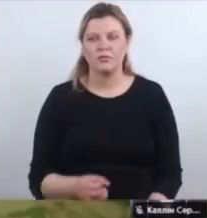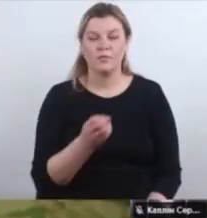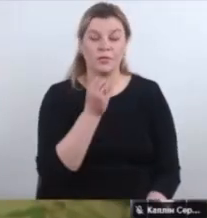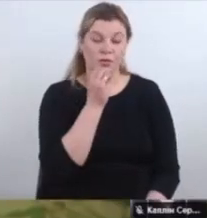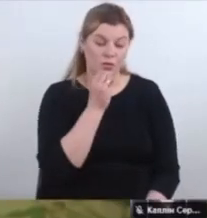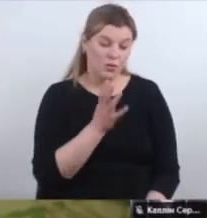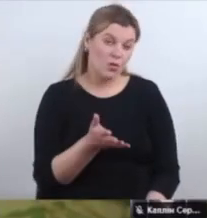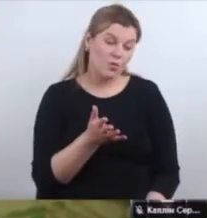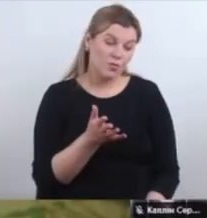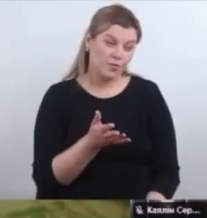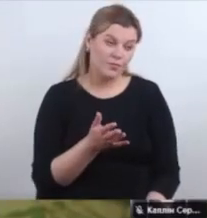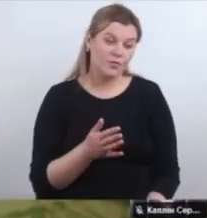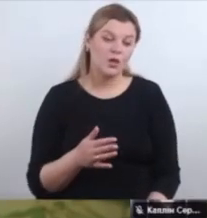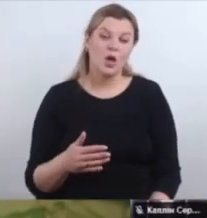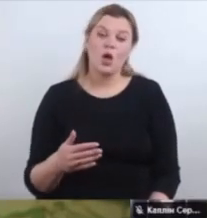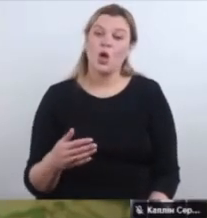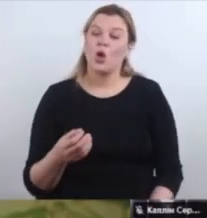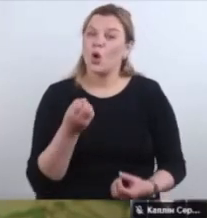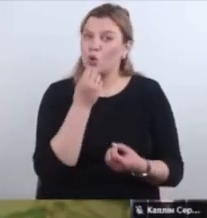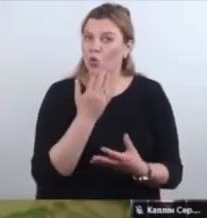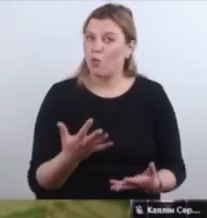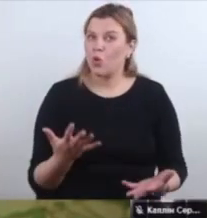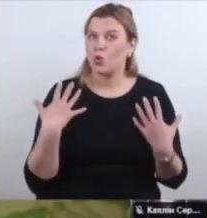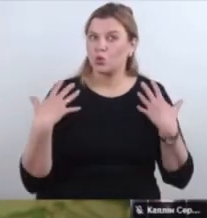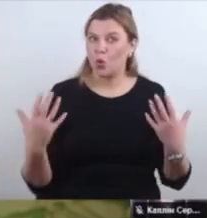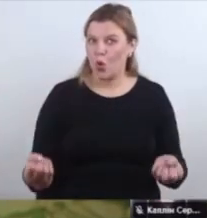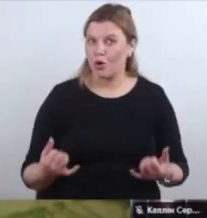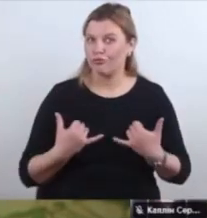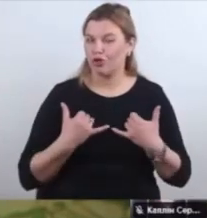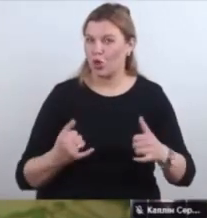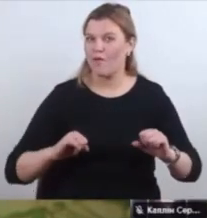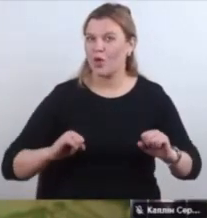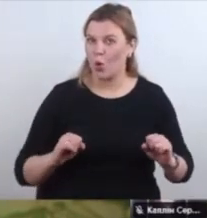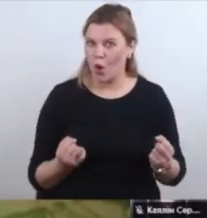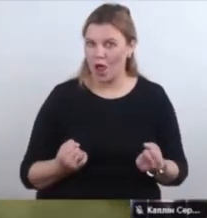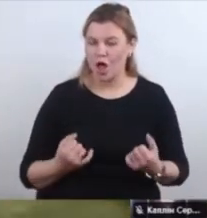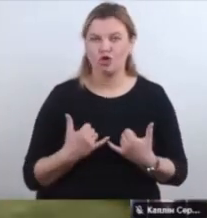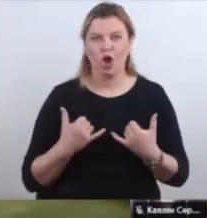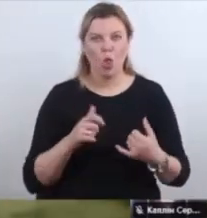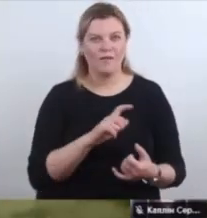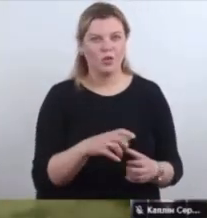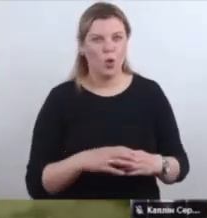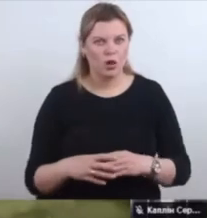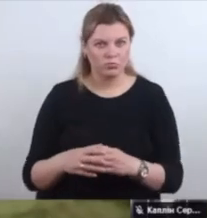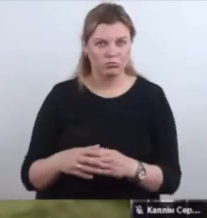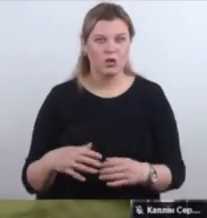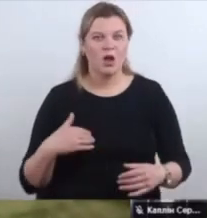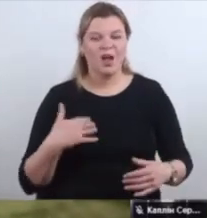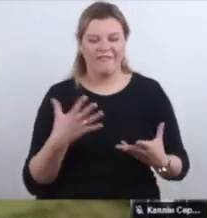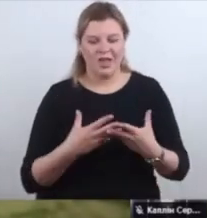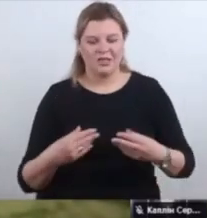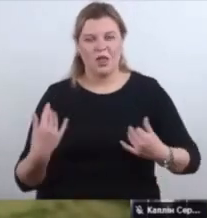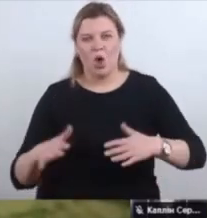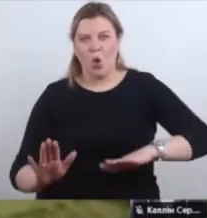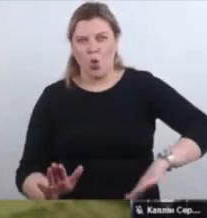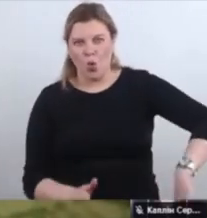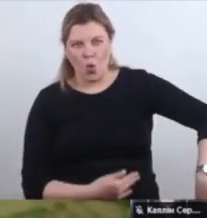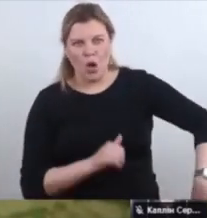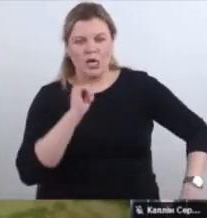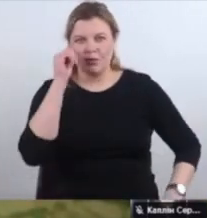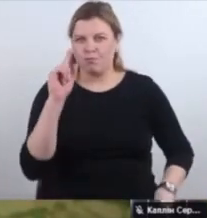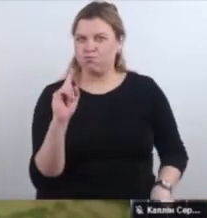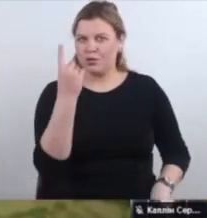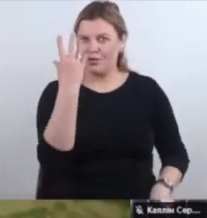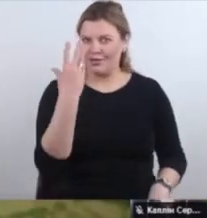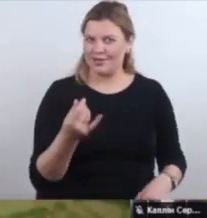Доброго здоров'я, шановні колеги, шановна громада. Пережили ми весну, завтра перший день літа.